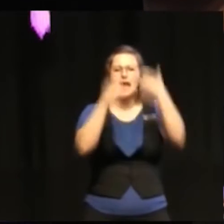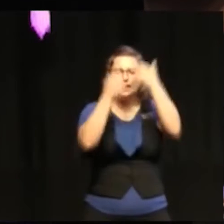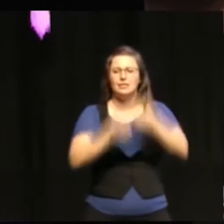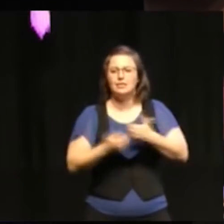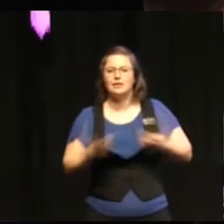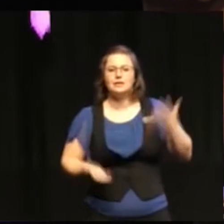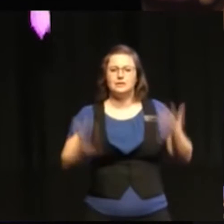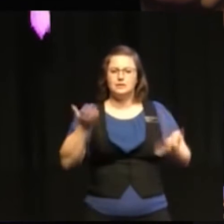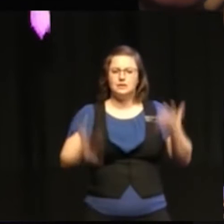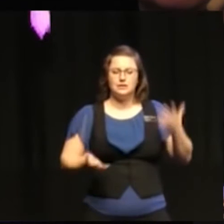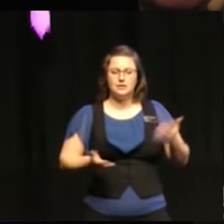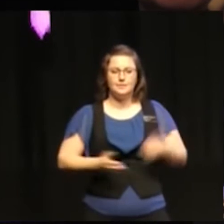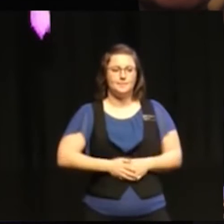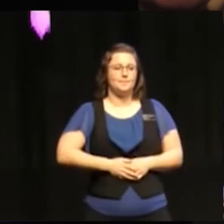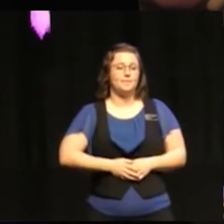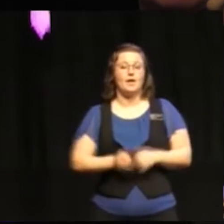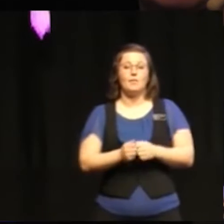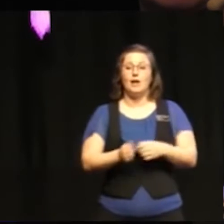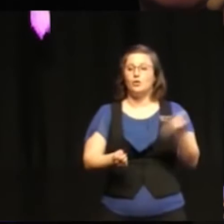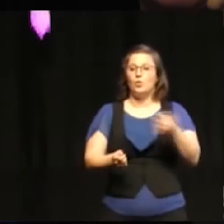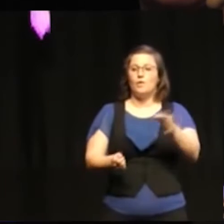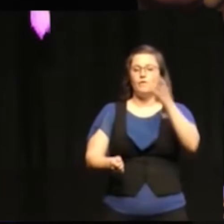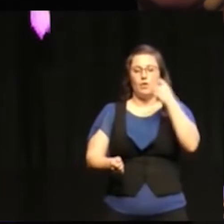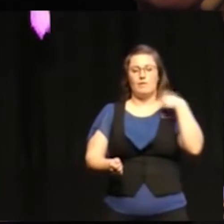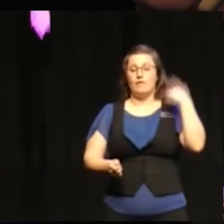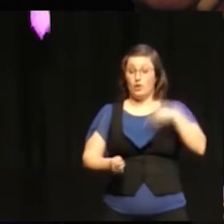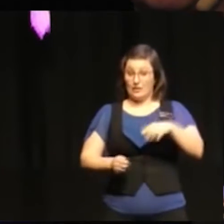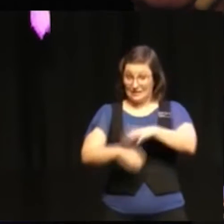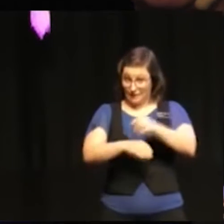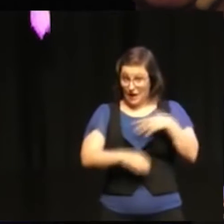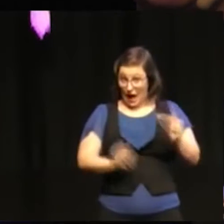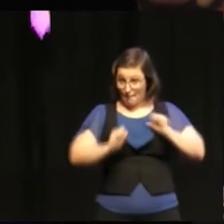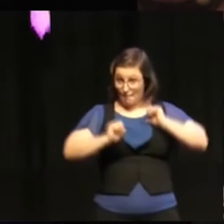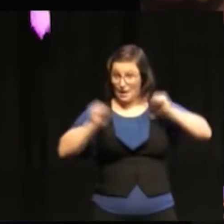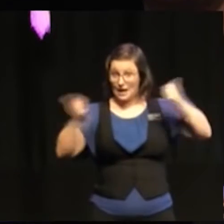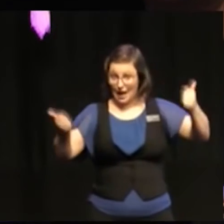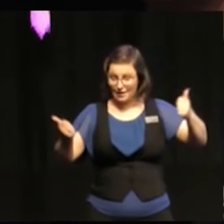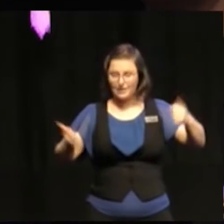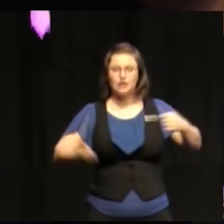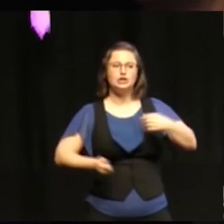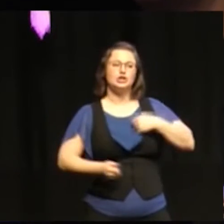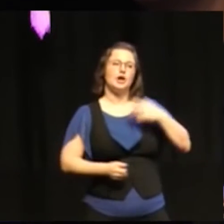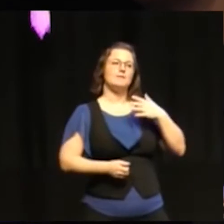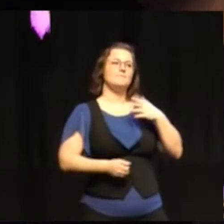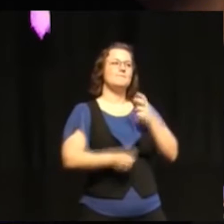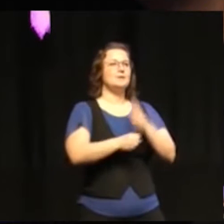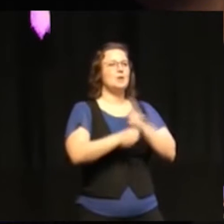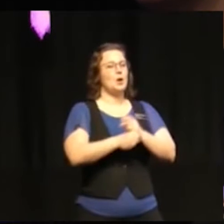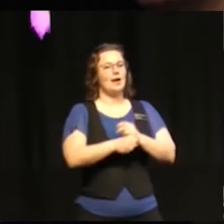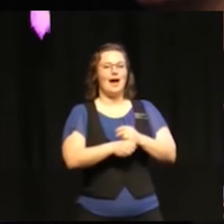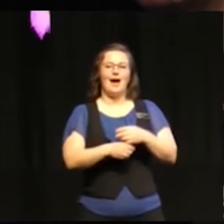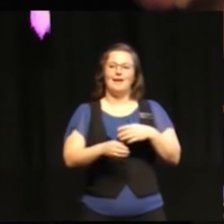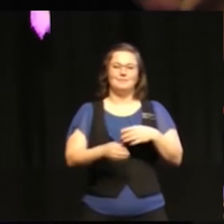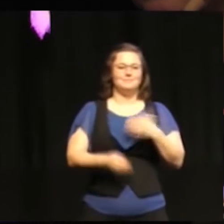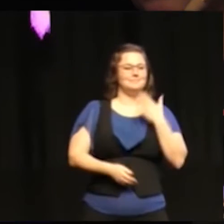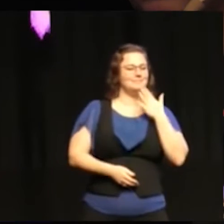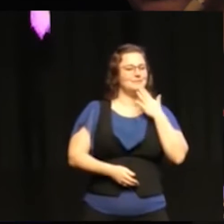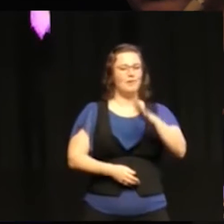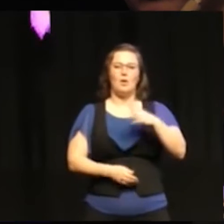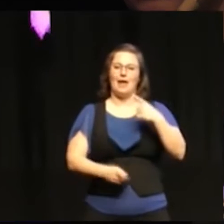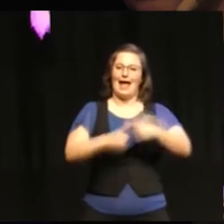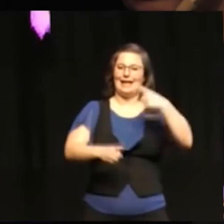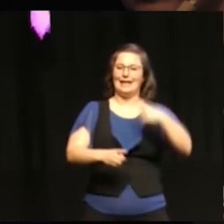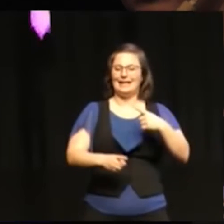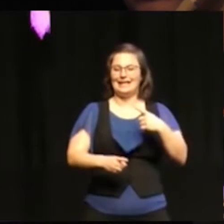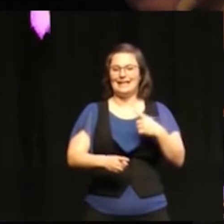Är Sverige redo? Var en fråga jag fick här. Och jag tänkte försöka ge så enkla och tydliga svar som det går.